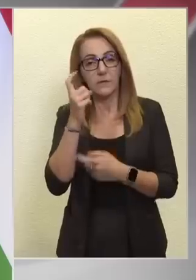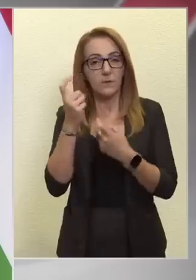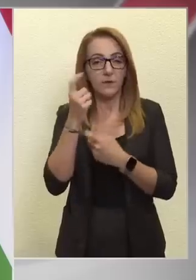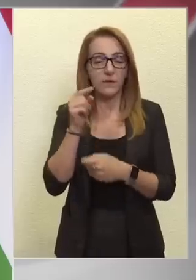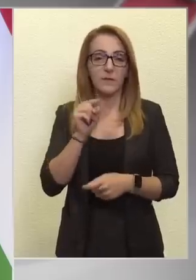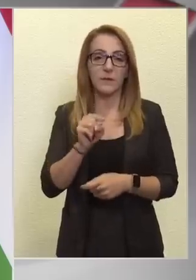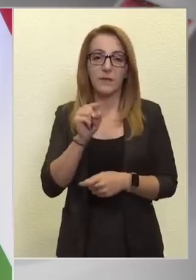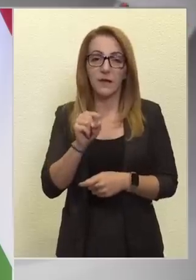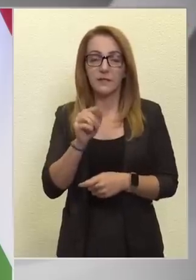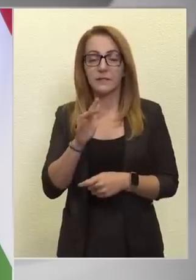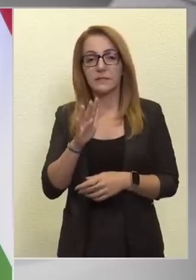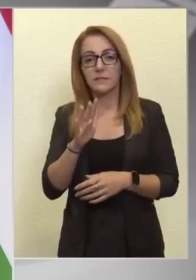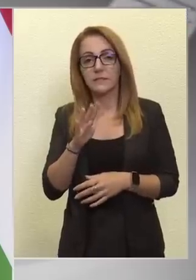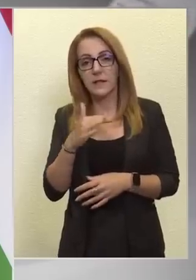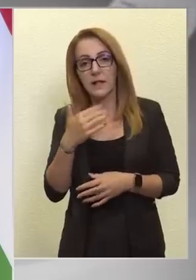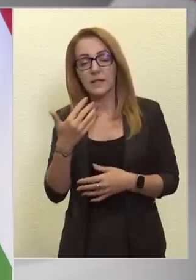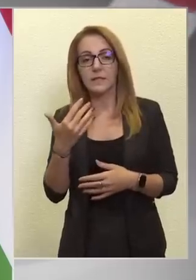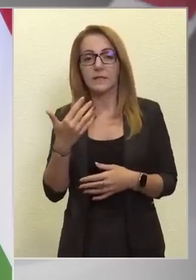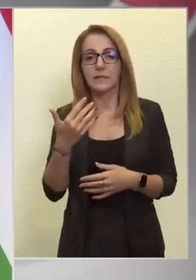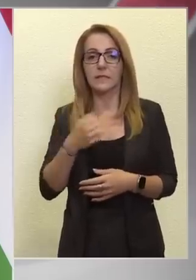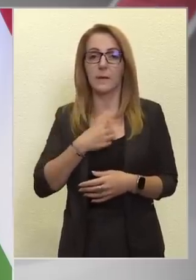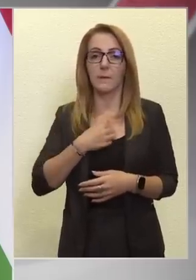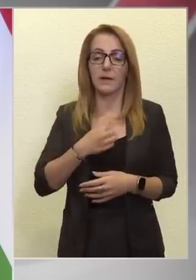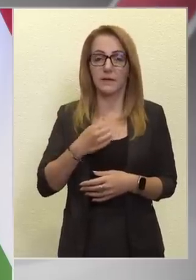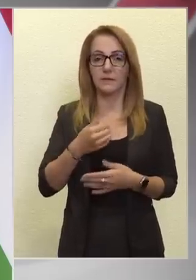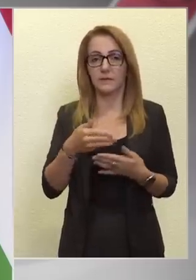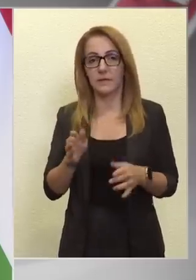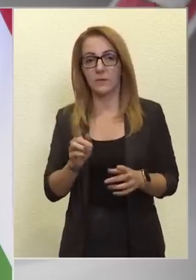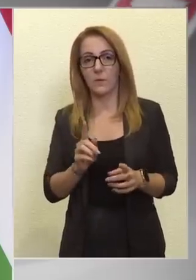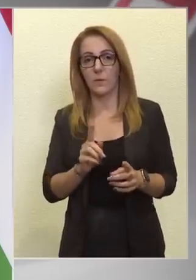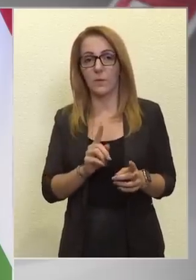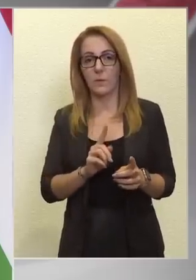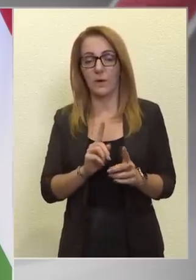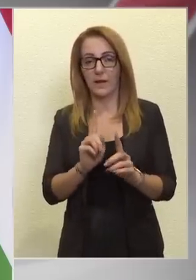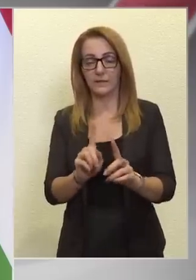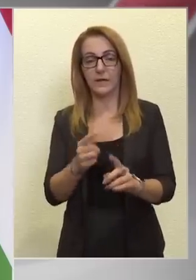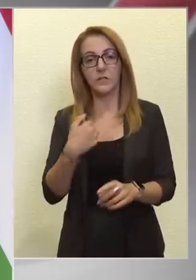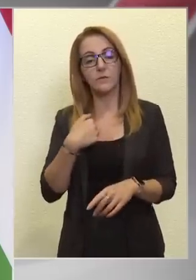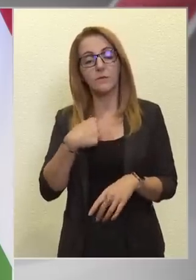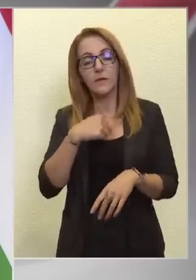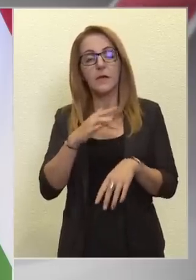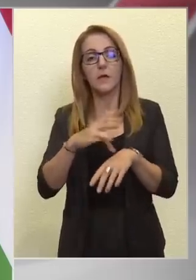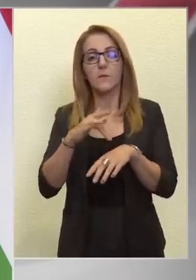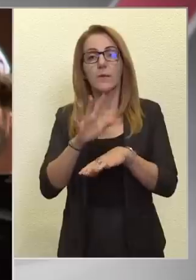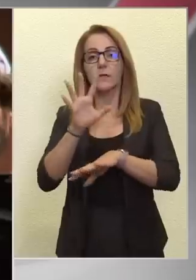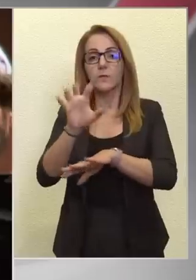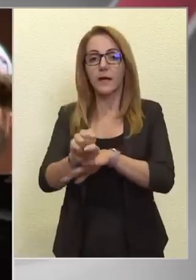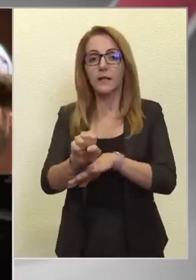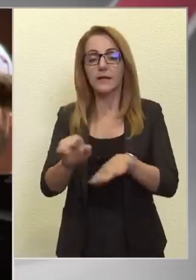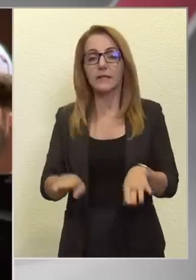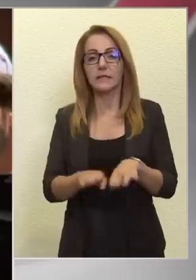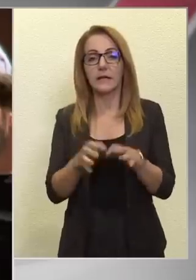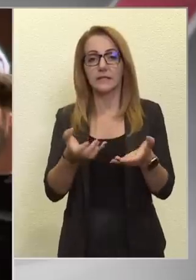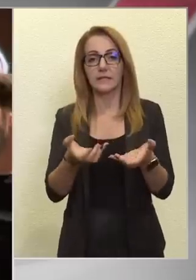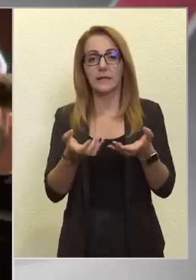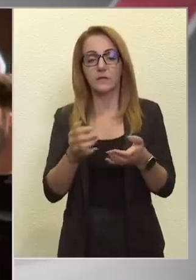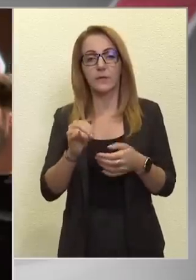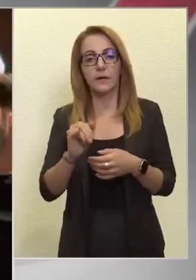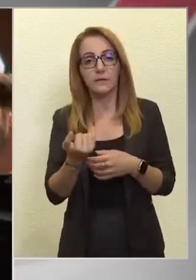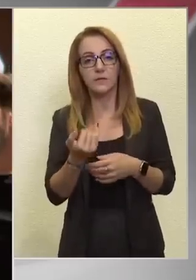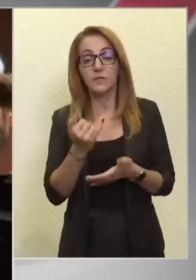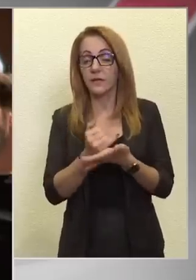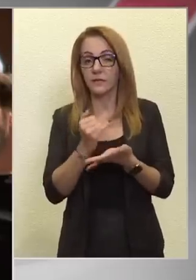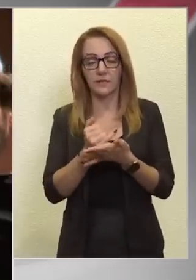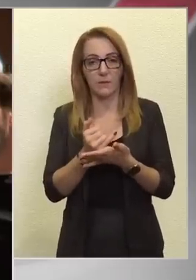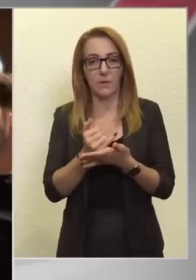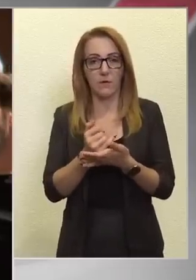egy elég merész nyító állítás egy vitában. Mi próbáltuk elérni ennek a társszerzőit és ennek a dokumentumnak, de igazából nem nagyon